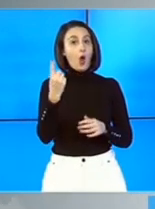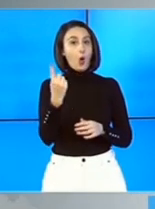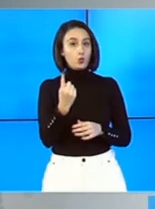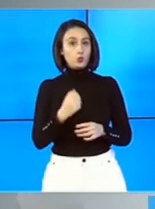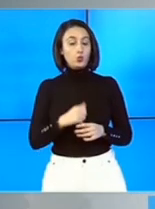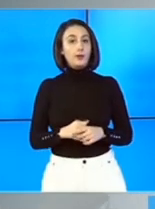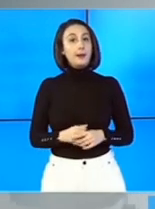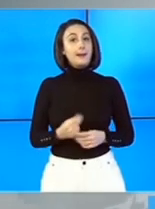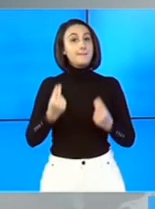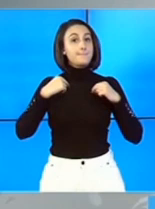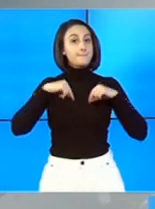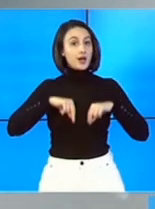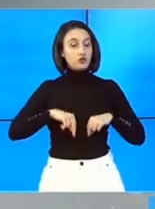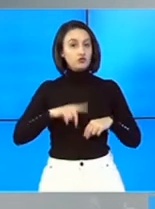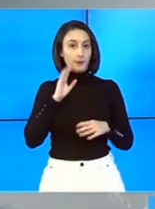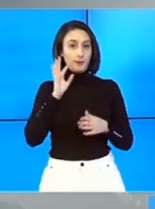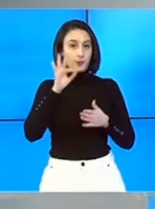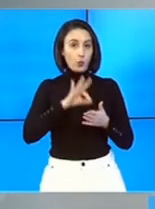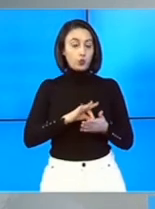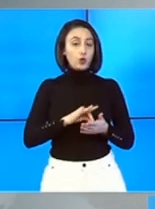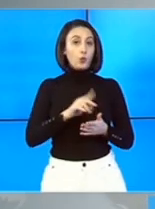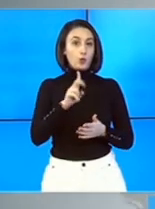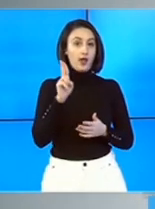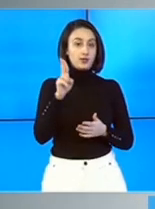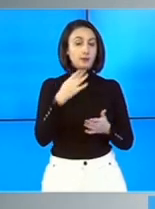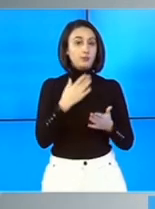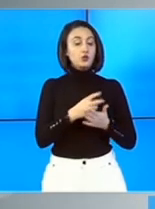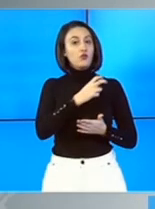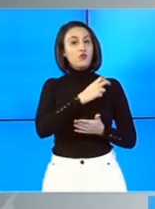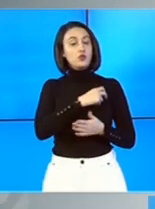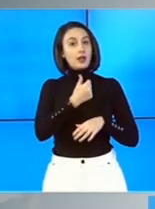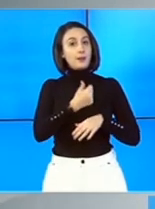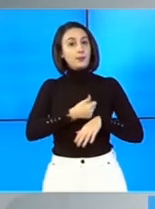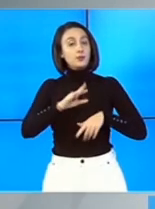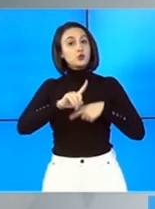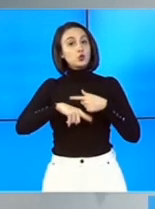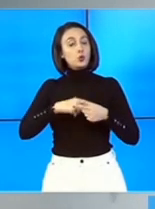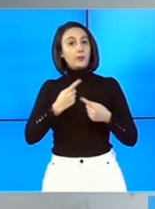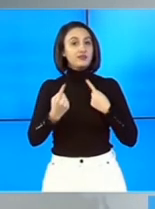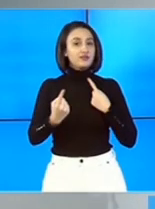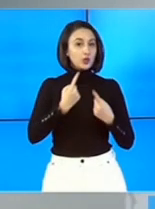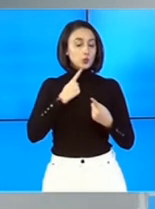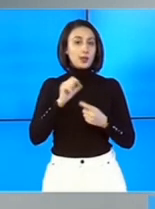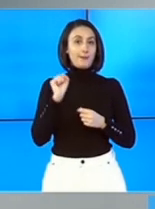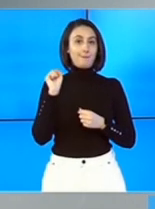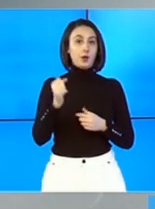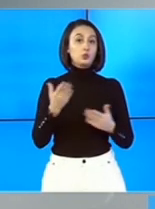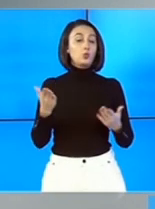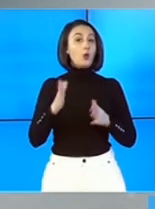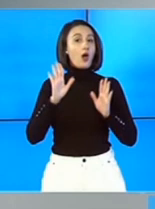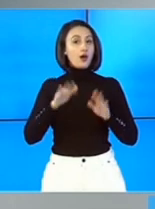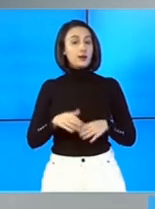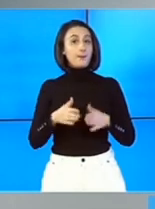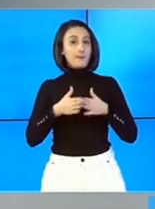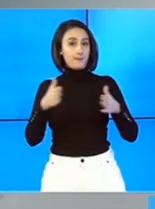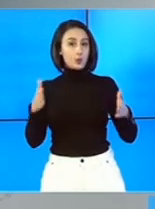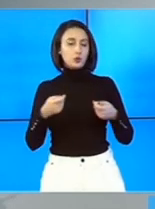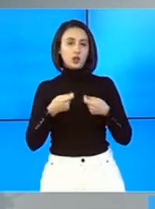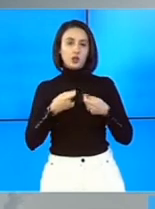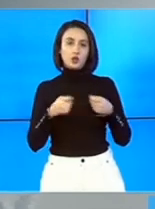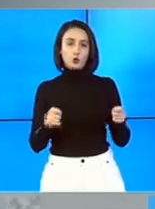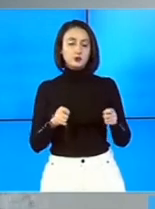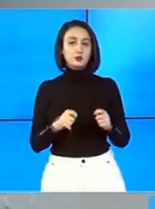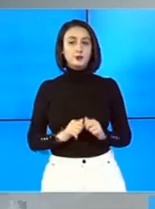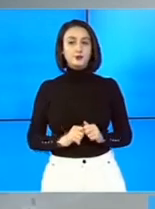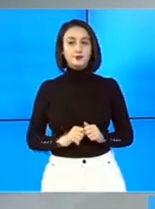1, președintele desemnează un candidat pentru funcția de prim-ministru în urma consultării partidului care are majoritate absolută în